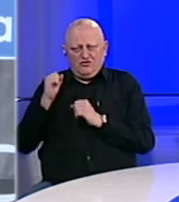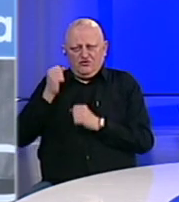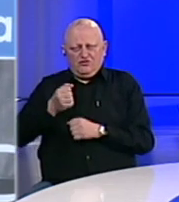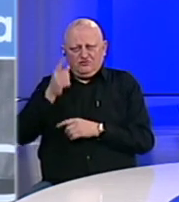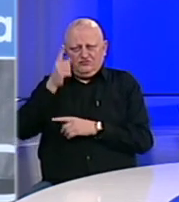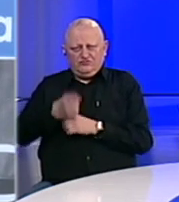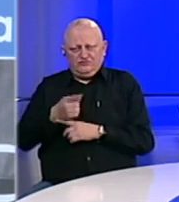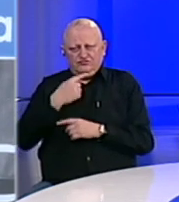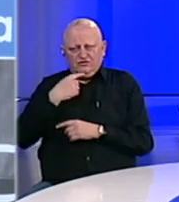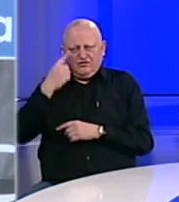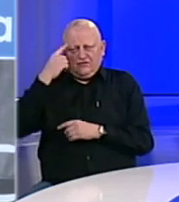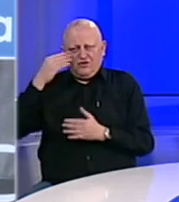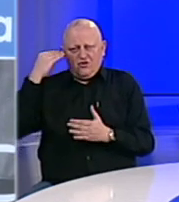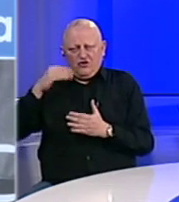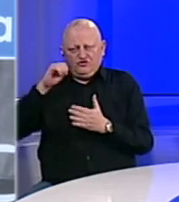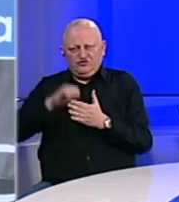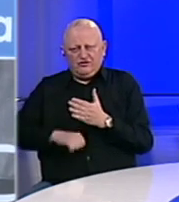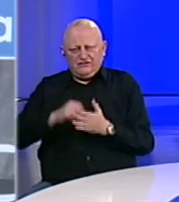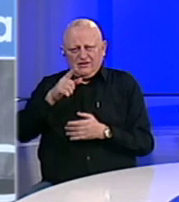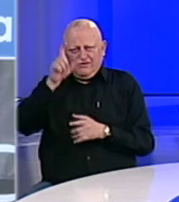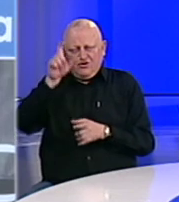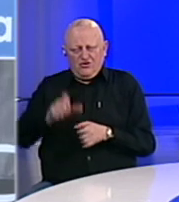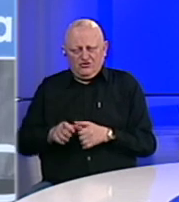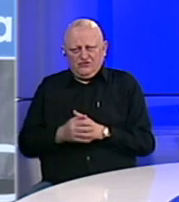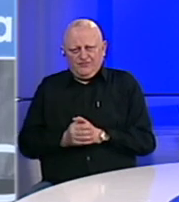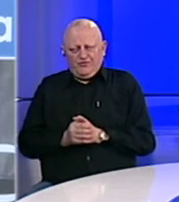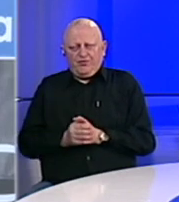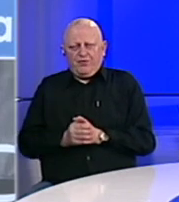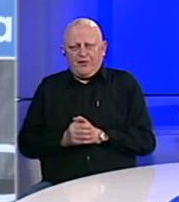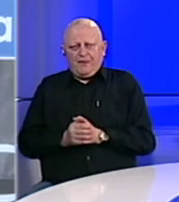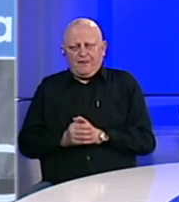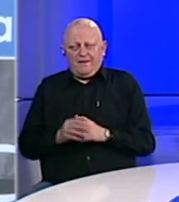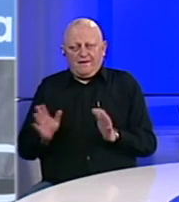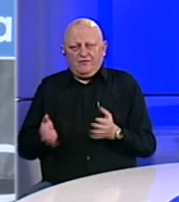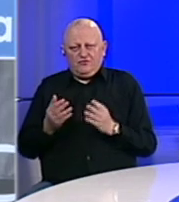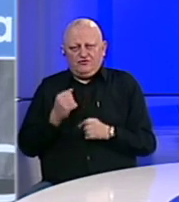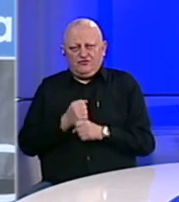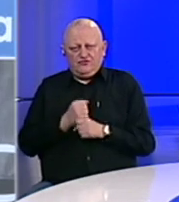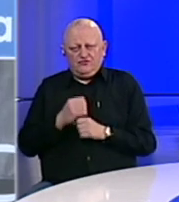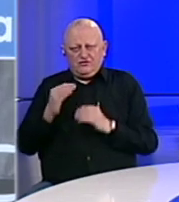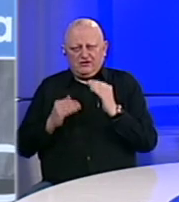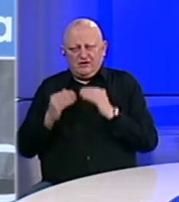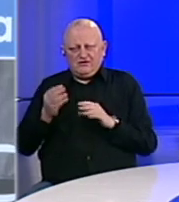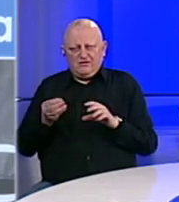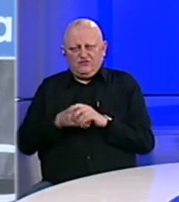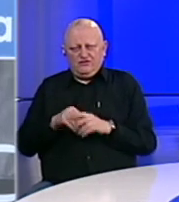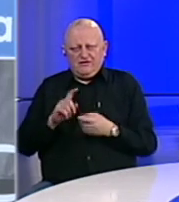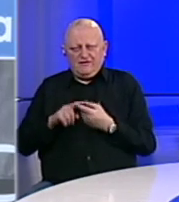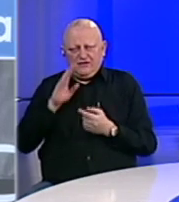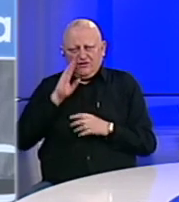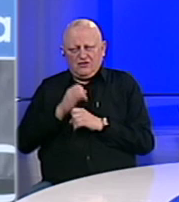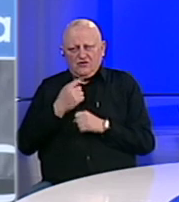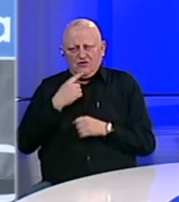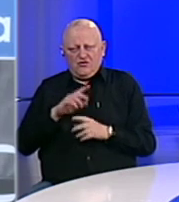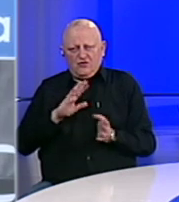uredbu koja znatno pooštrava kazne za takve osobe. Užurbano radimo na rebalansu budžeta federacije BiH